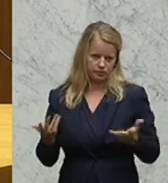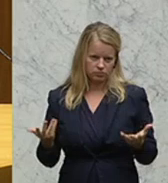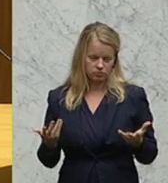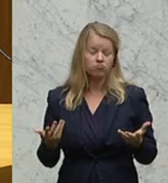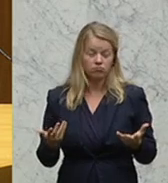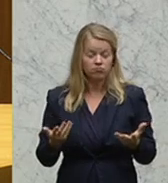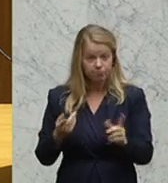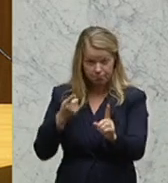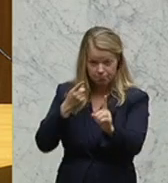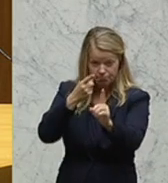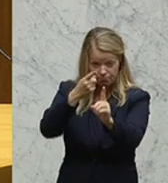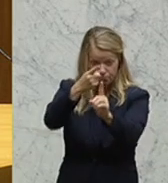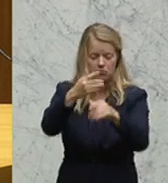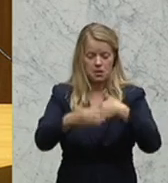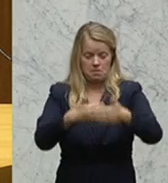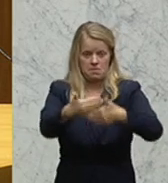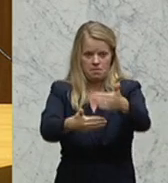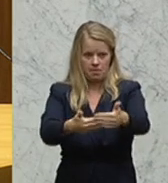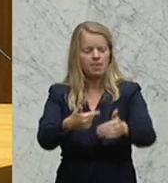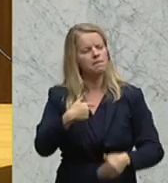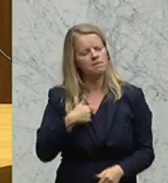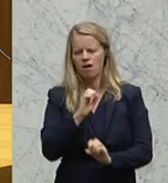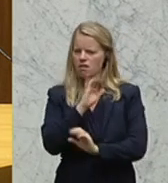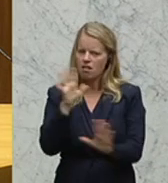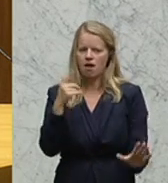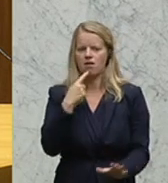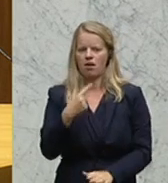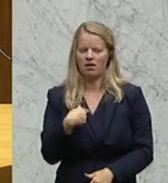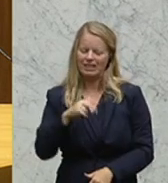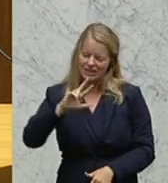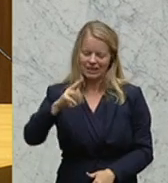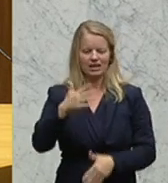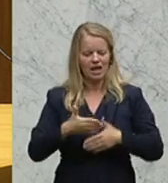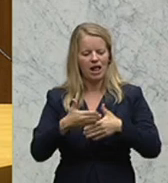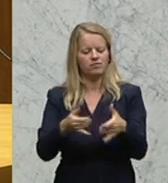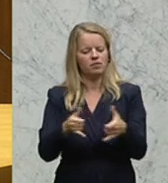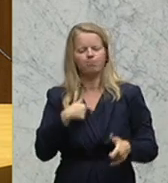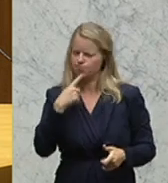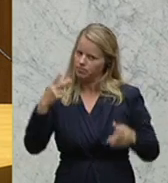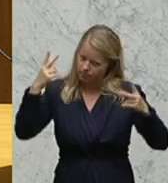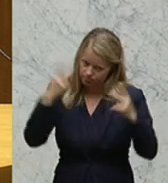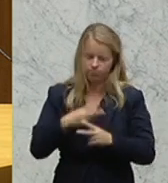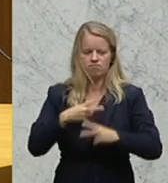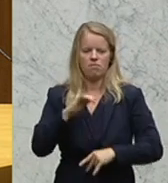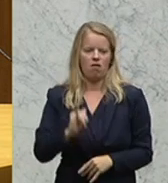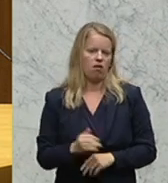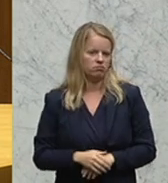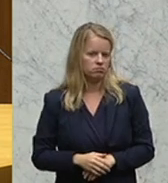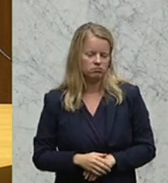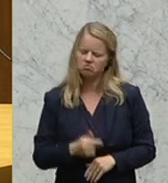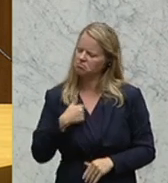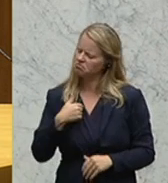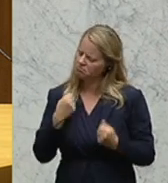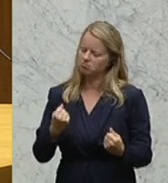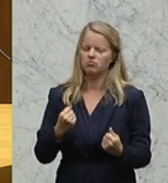dorthin, meine sehr verehrten Damen und Herren, bekenne ich mich ganz klar für das dritte Hilfspaket. Ich bin überzeugt, dass es notwendig ist und letztendlich, wie